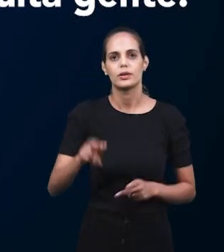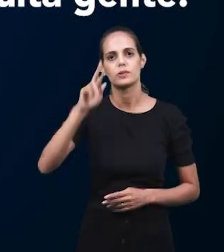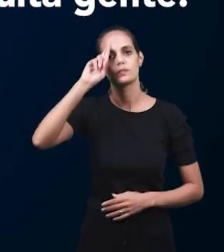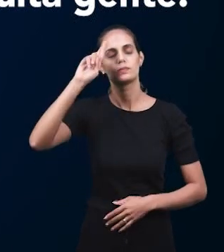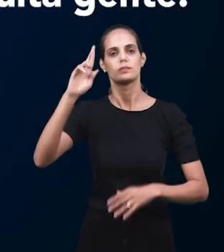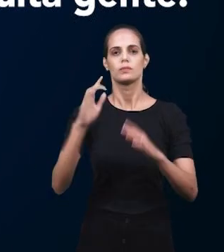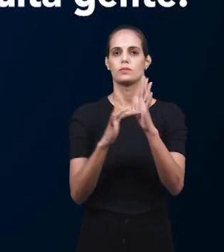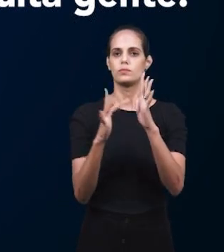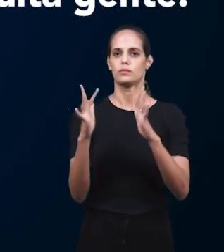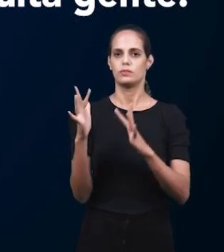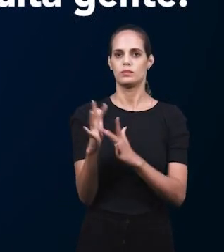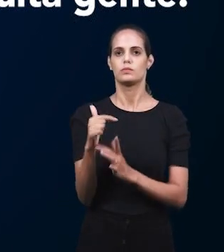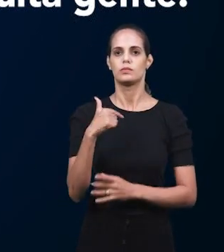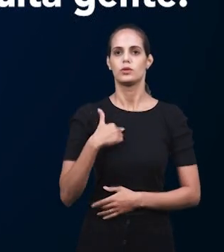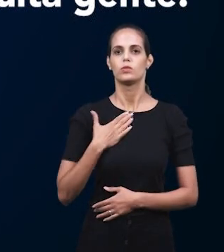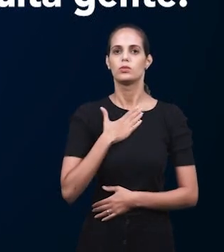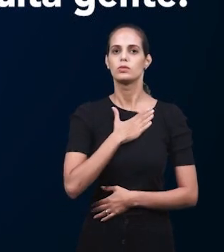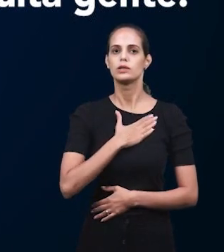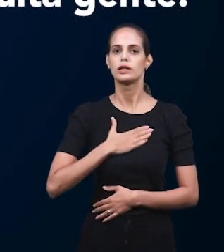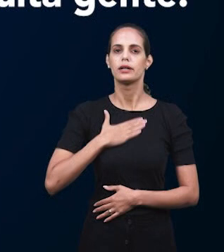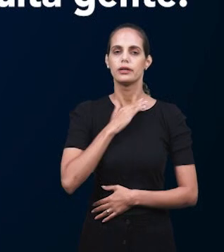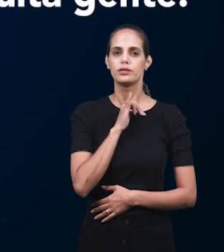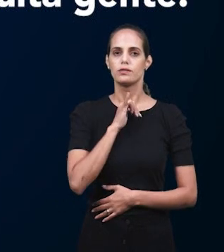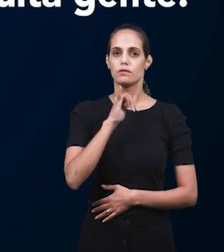я хочу сказать о воскресной